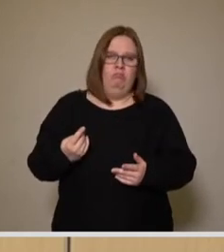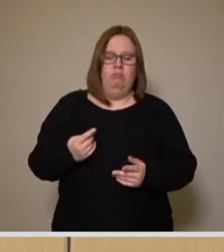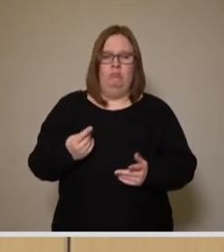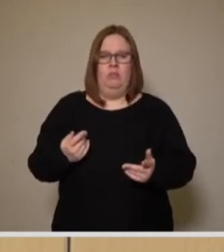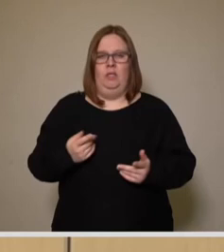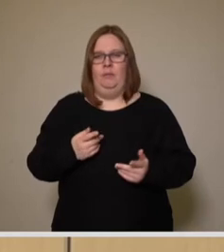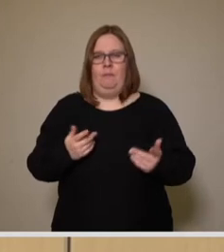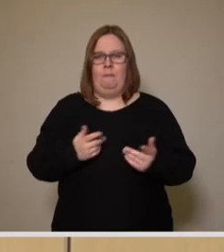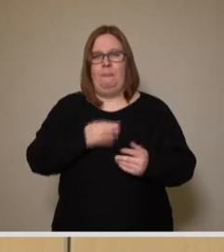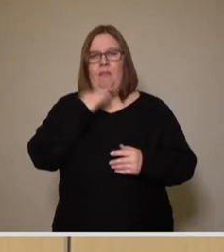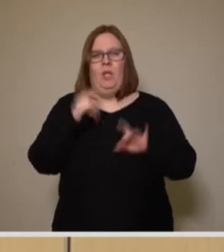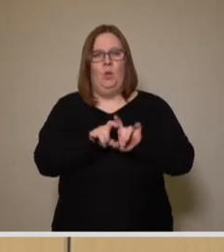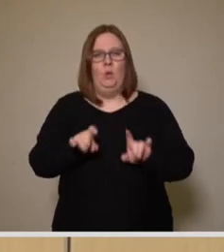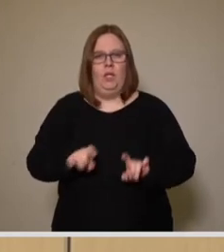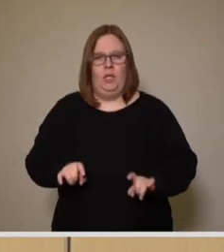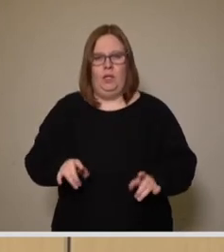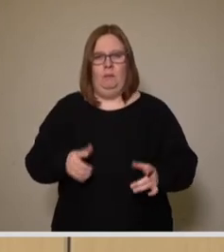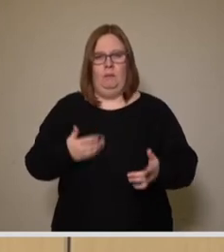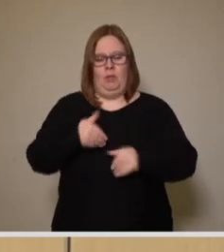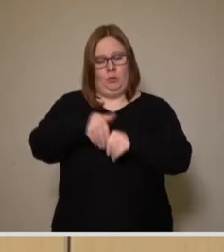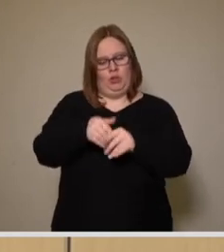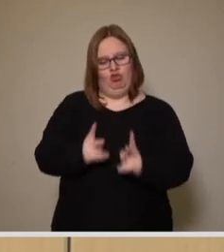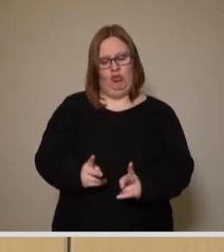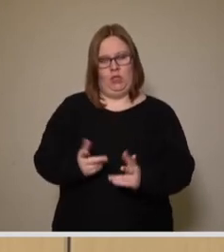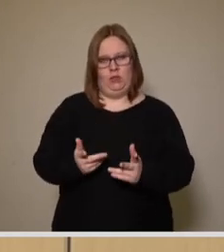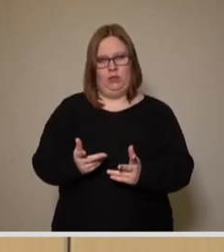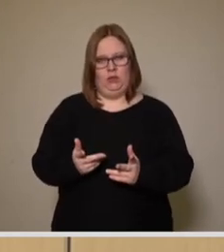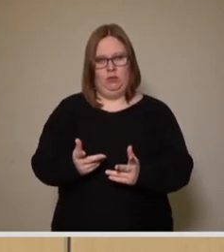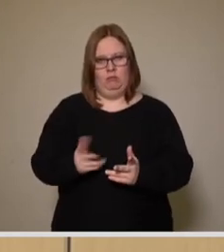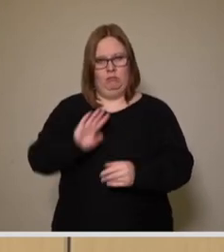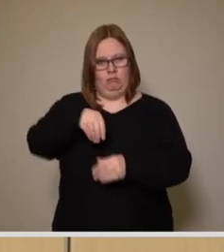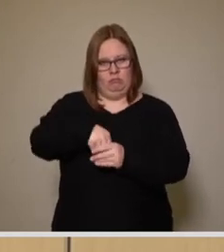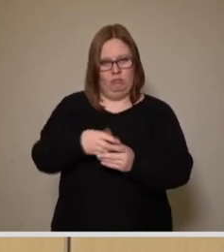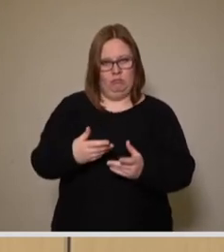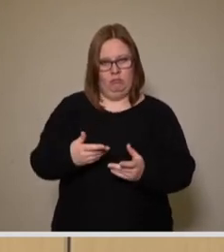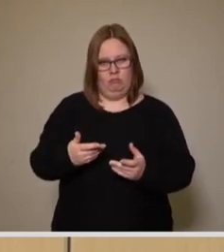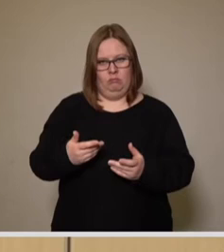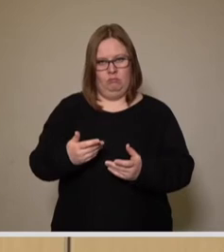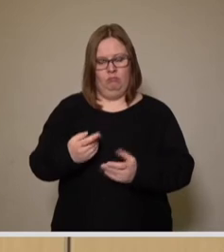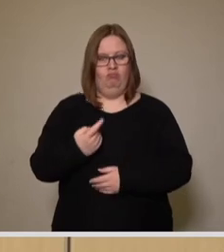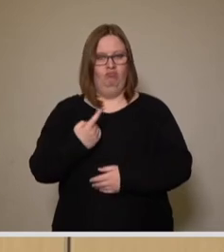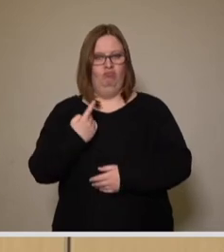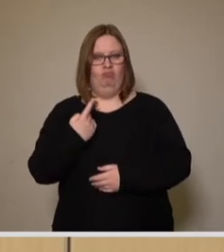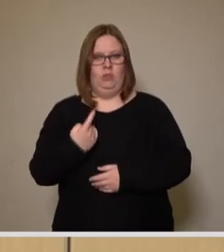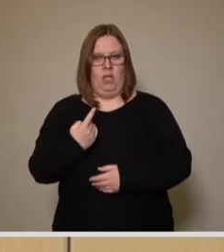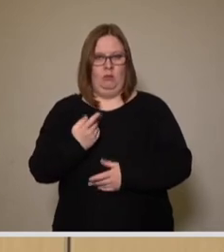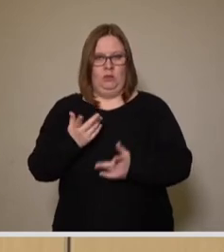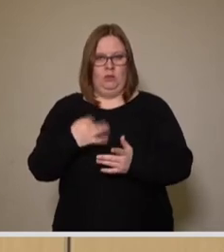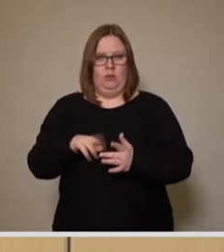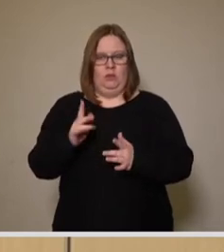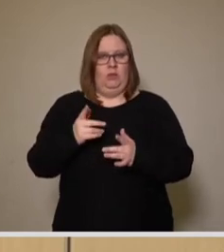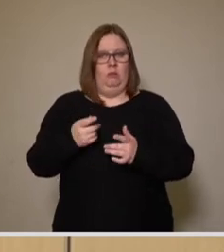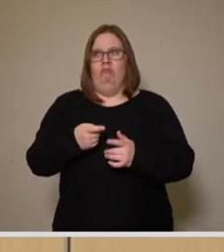Unternehmen, die gerade in der Innenstadt ansässig sind, zu bundesweit